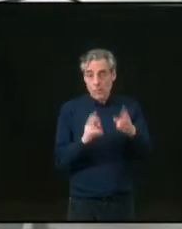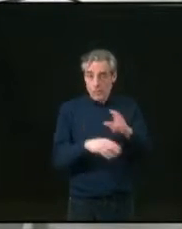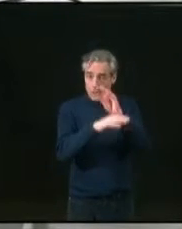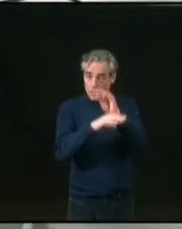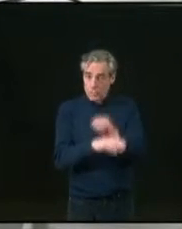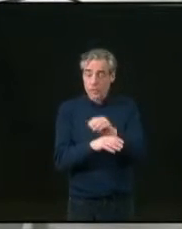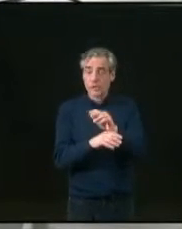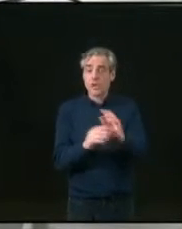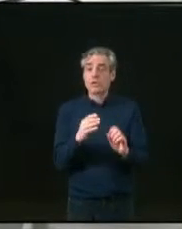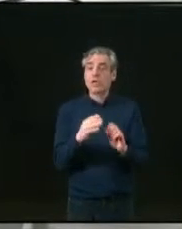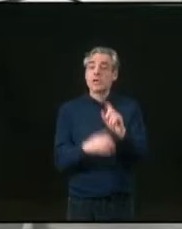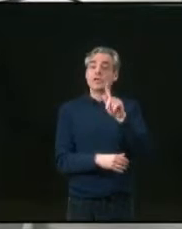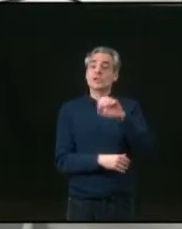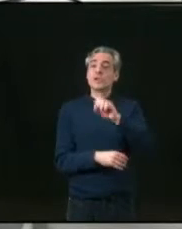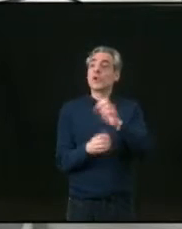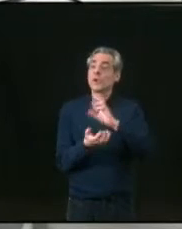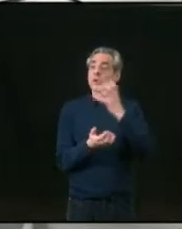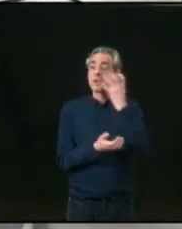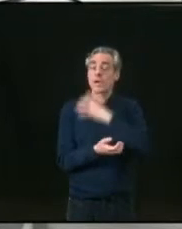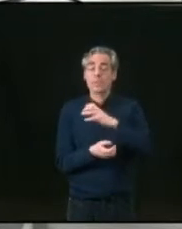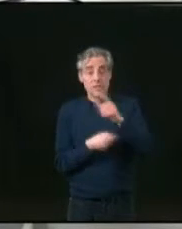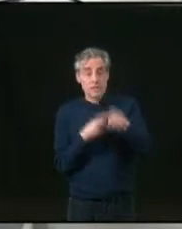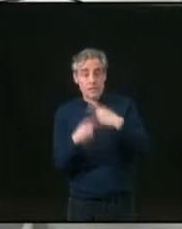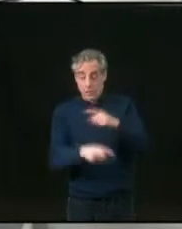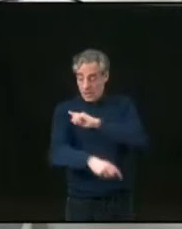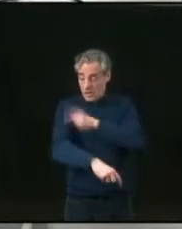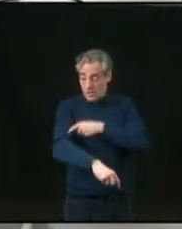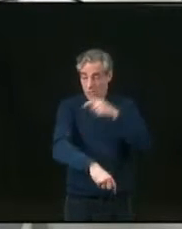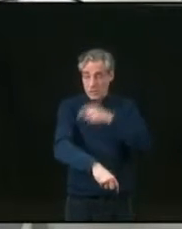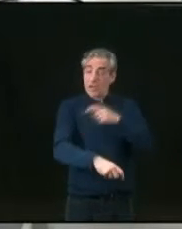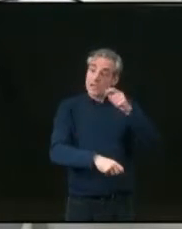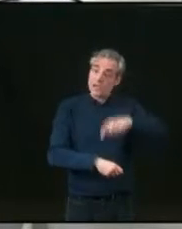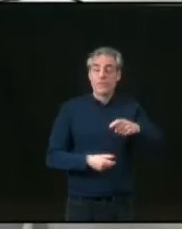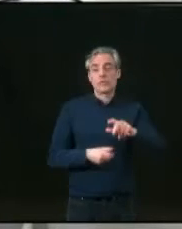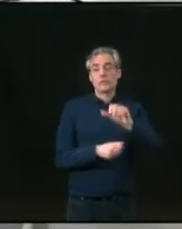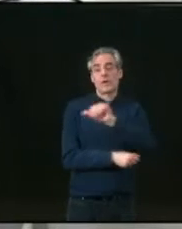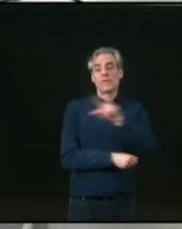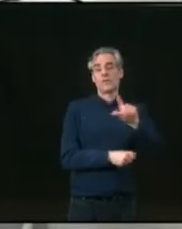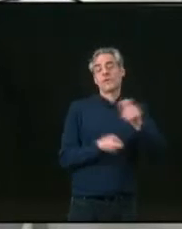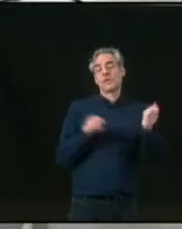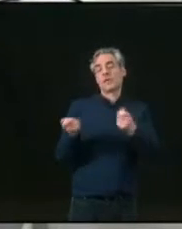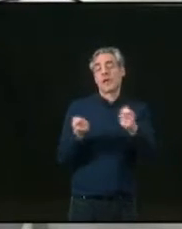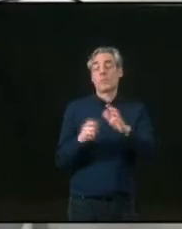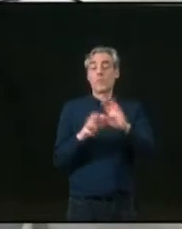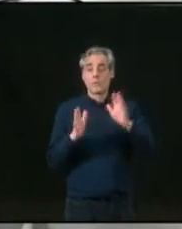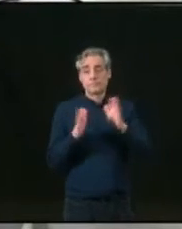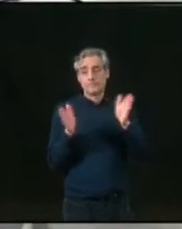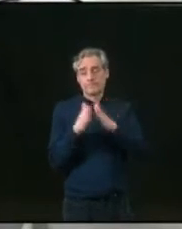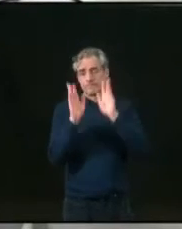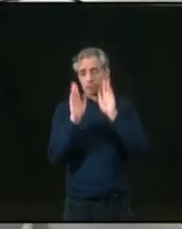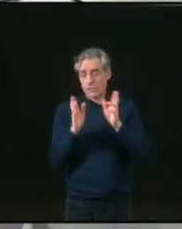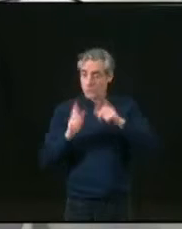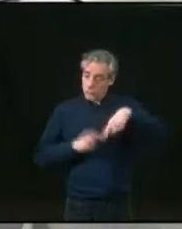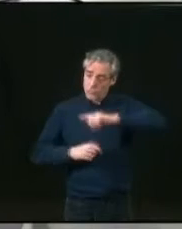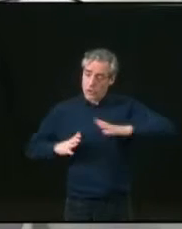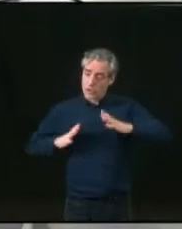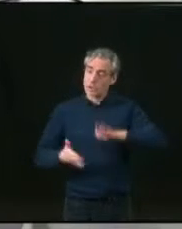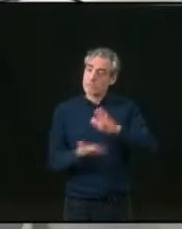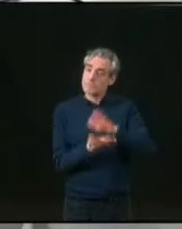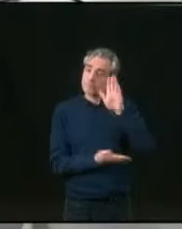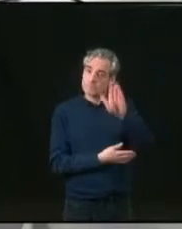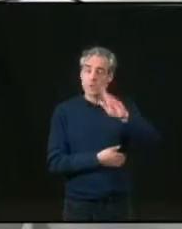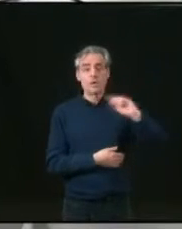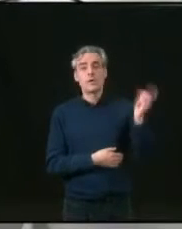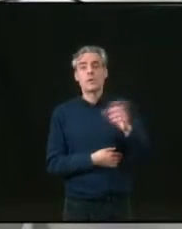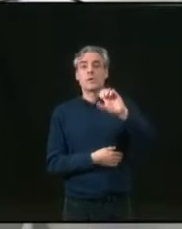protéger la géothermie. L'énergie doit être un service public géré par et pour les Alfort-Villais et Alfort-Villaises. Nous vous demandons de vous engager solennellement à